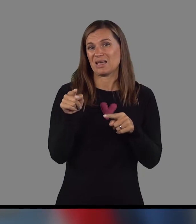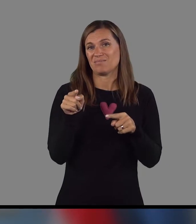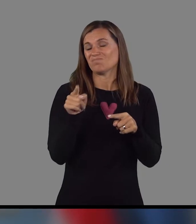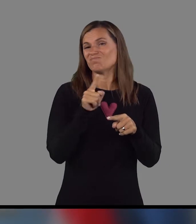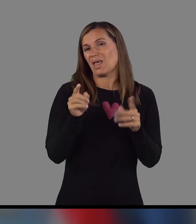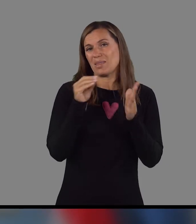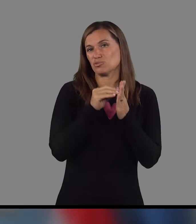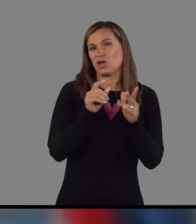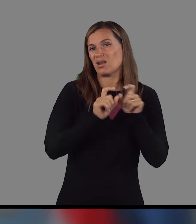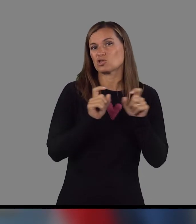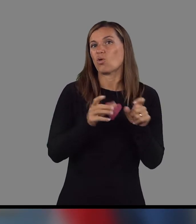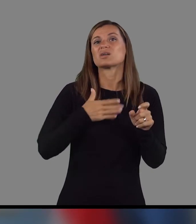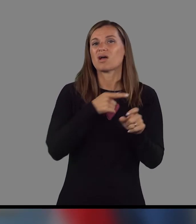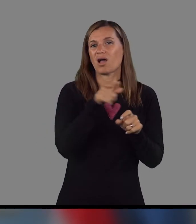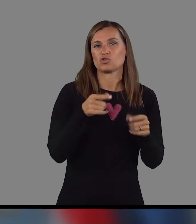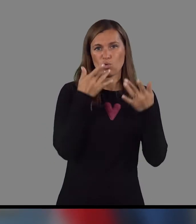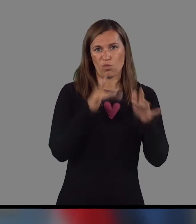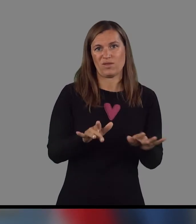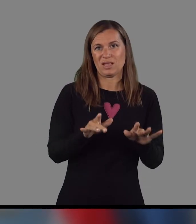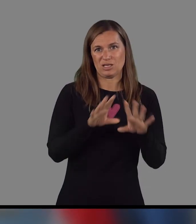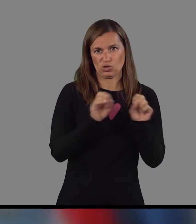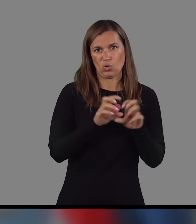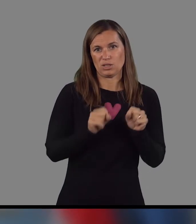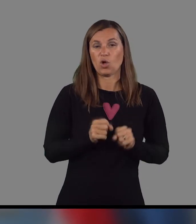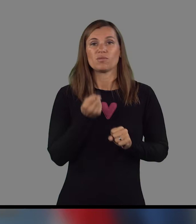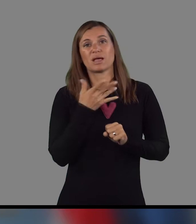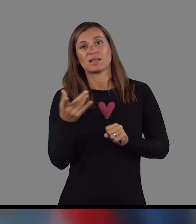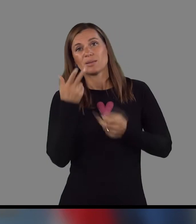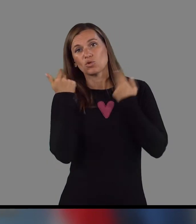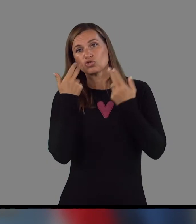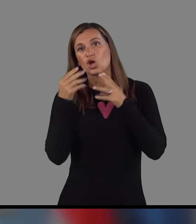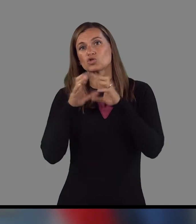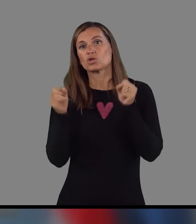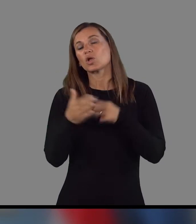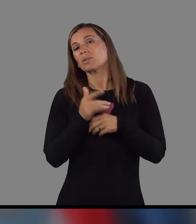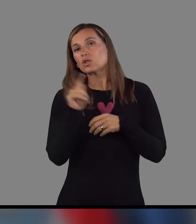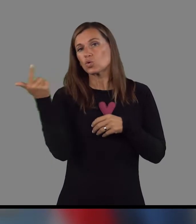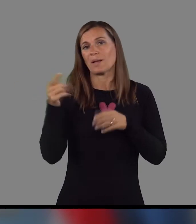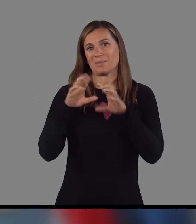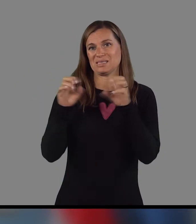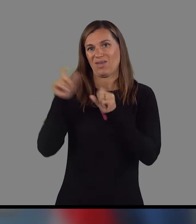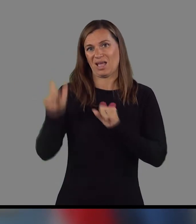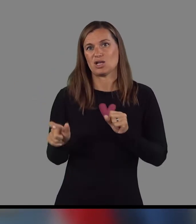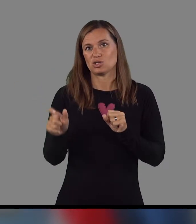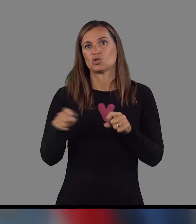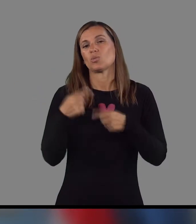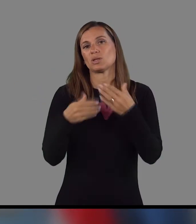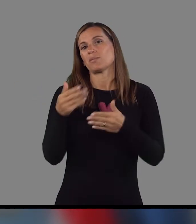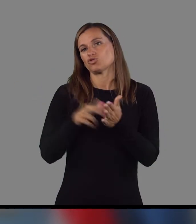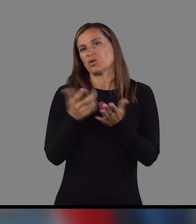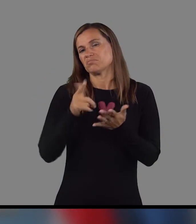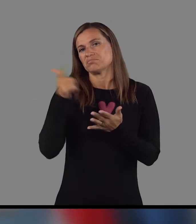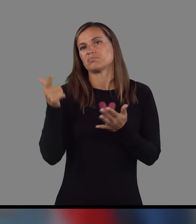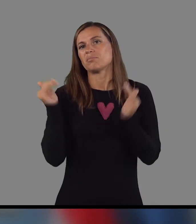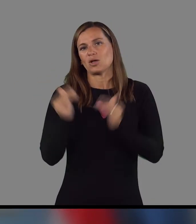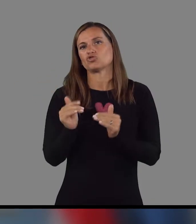pravzaprav, ne navede razloga, zakaj so odpovedali storitev, nekateri poiščejo storitev pri drugem izvajalcu in potem je še